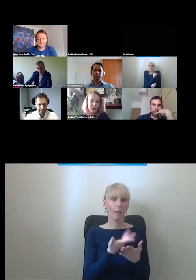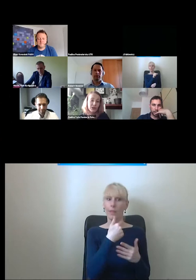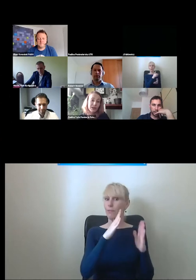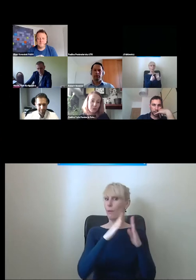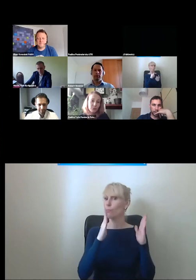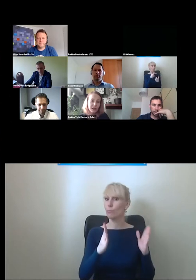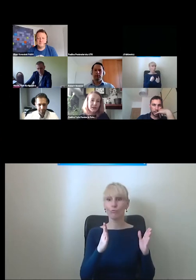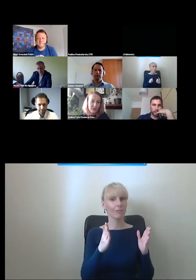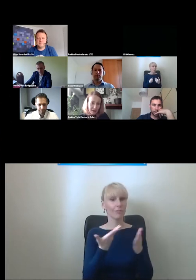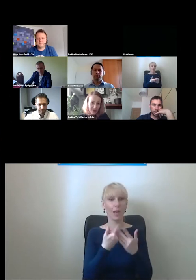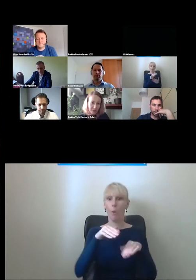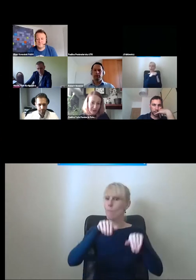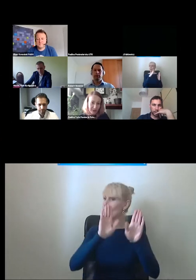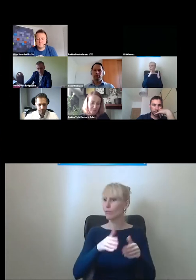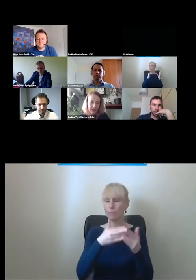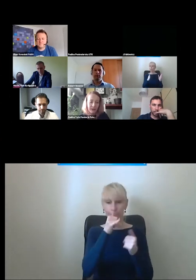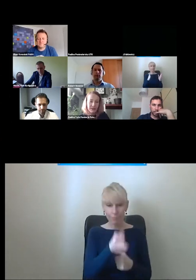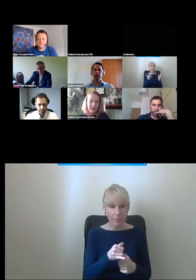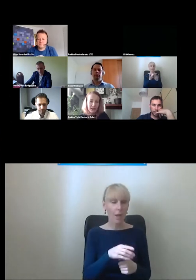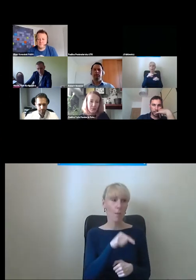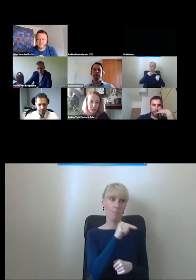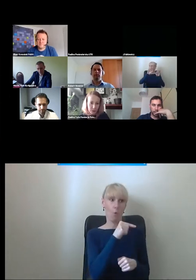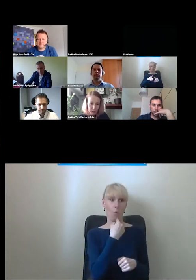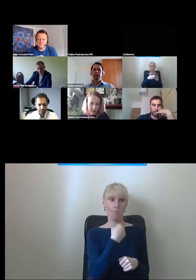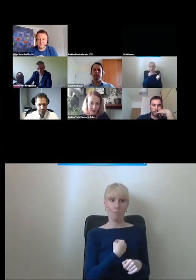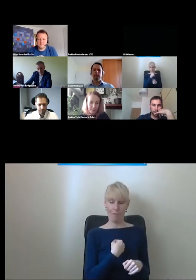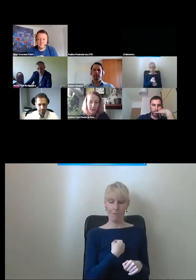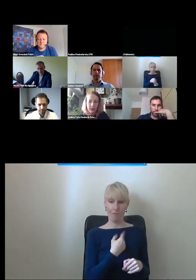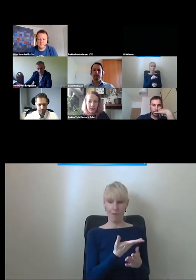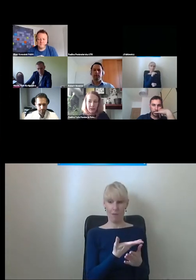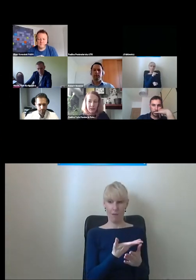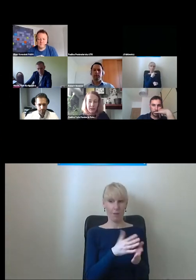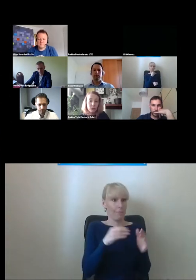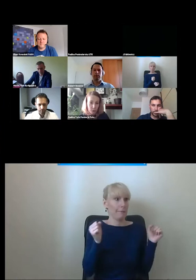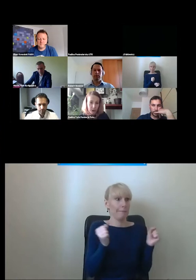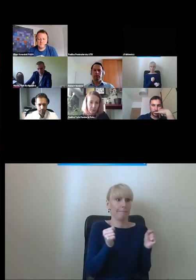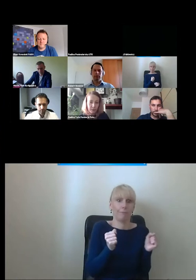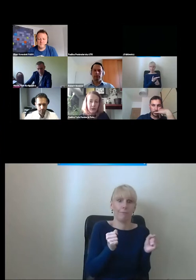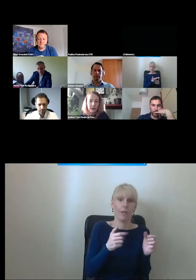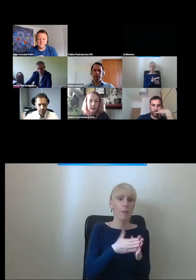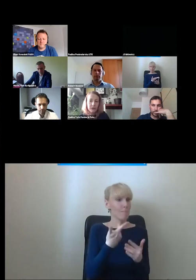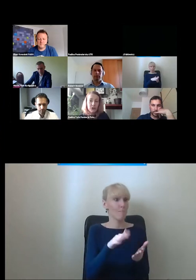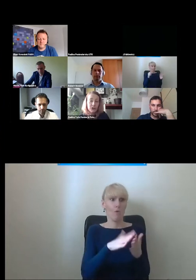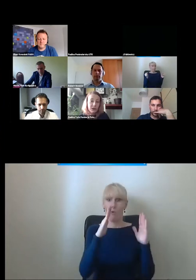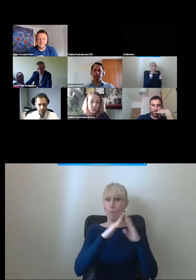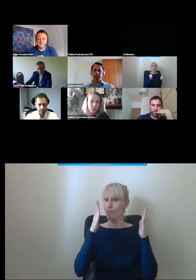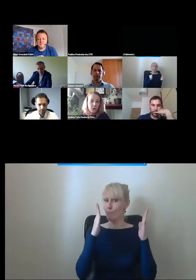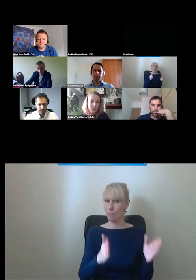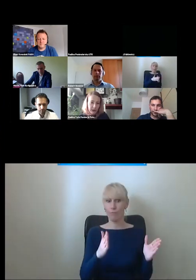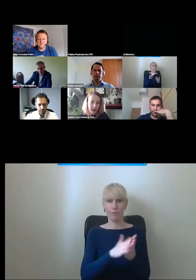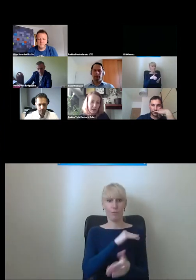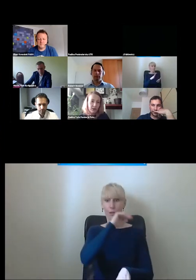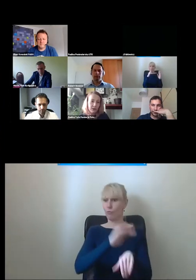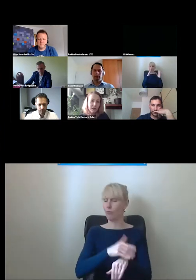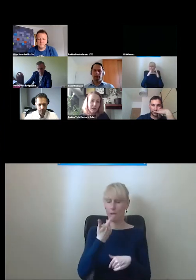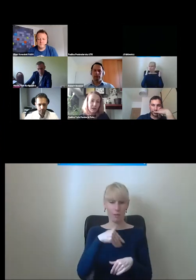powiedzieć, że ten budynek nie zostanie odebrany. Strażaka boją się wszyscy i słusznie. I dzięki temu, że przychodzi